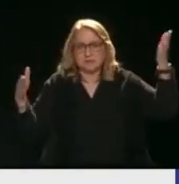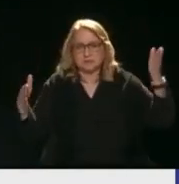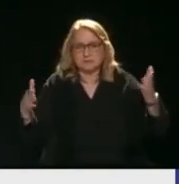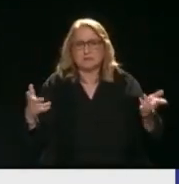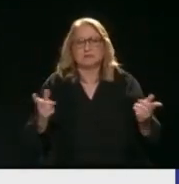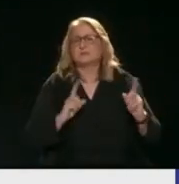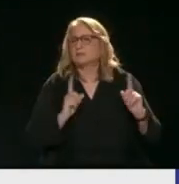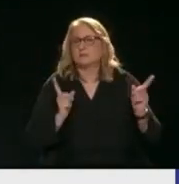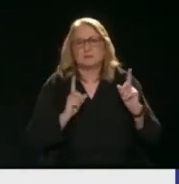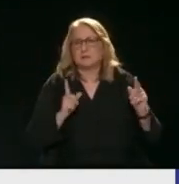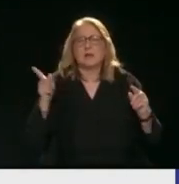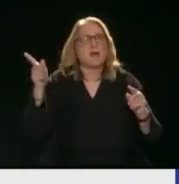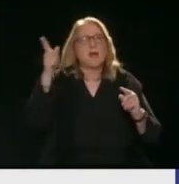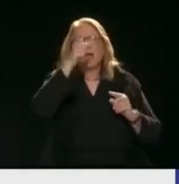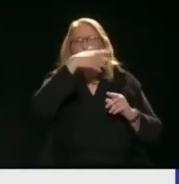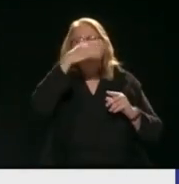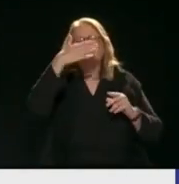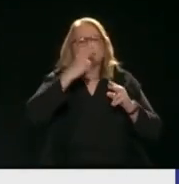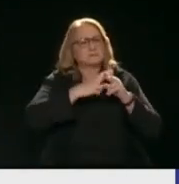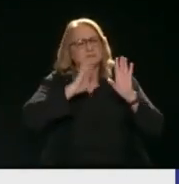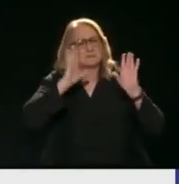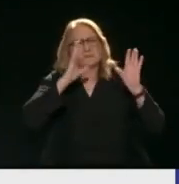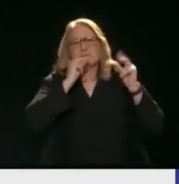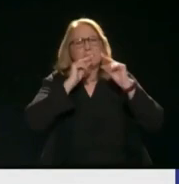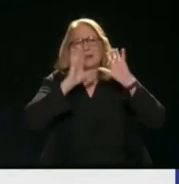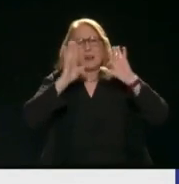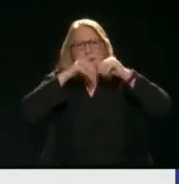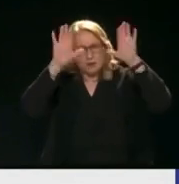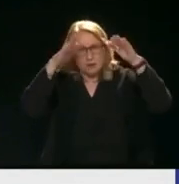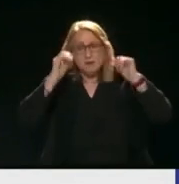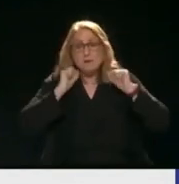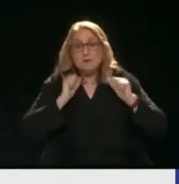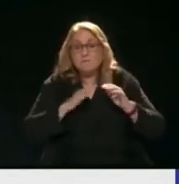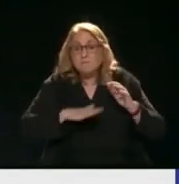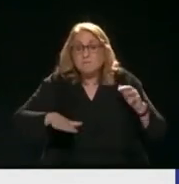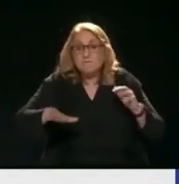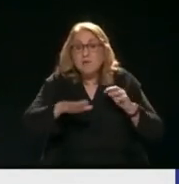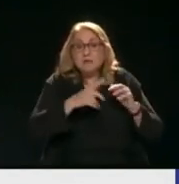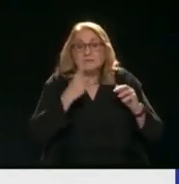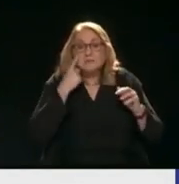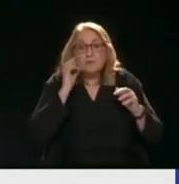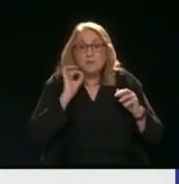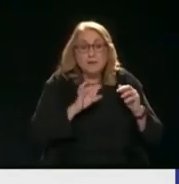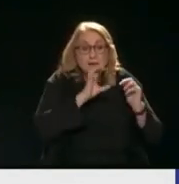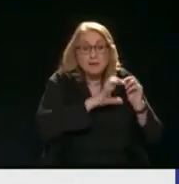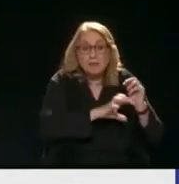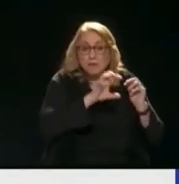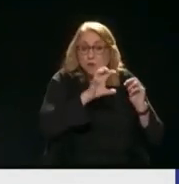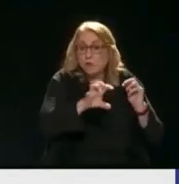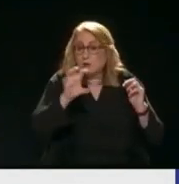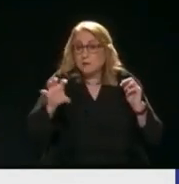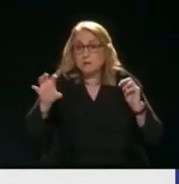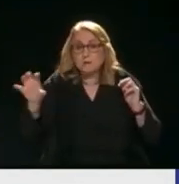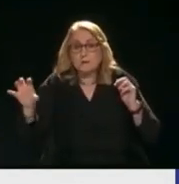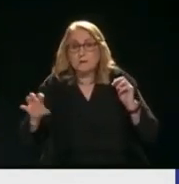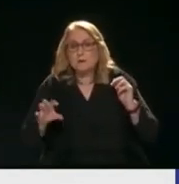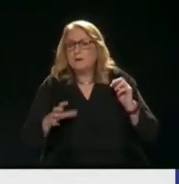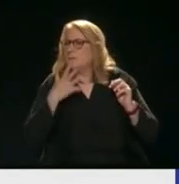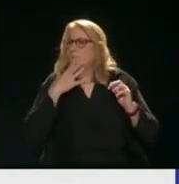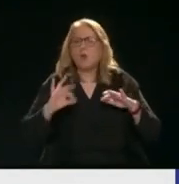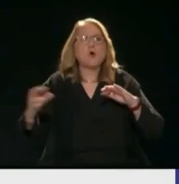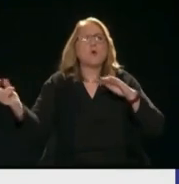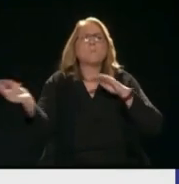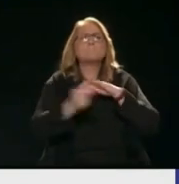Θα πάμε στη βάση Εκεί που πρέπει Για το ανθρώπινο κοινωνικό συλλόγω Της κάθε χώρας Και θα λέω κάτι άλλο Γιατί υπάρχει μετανάστες